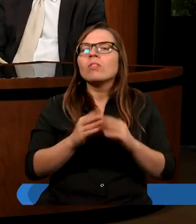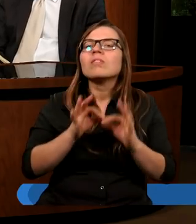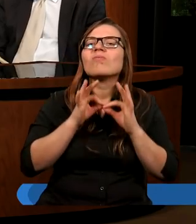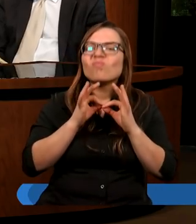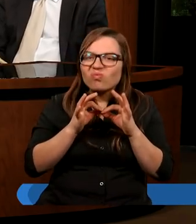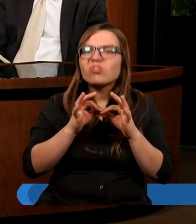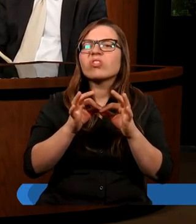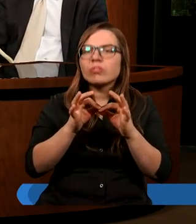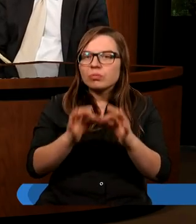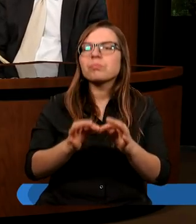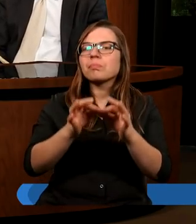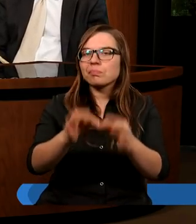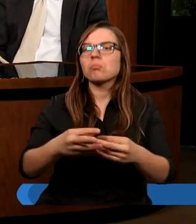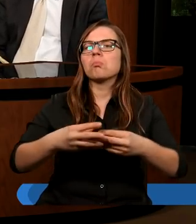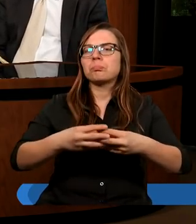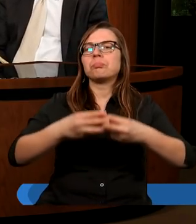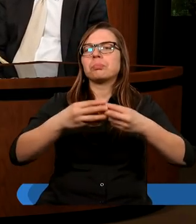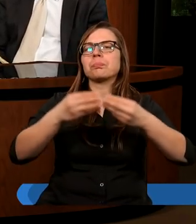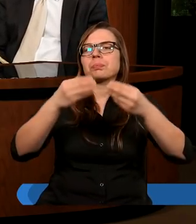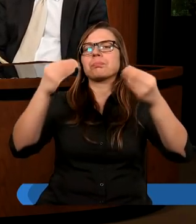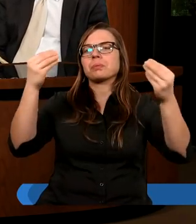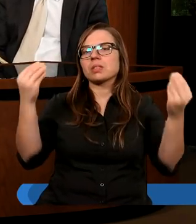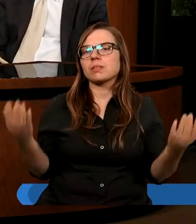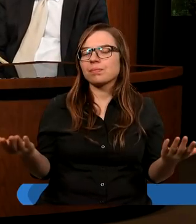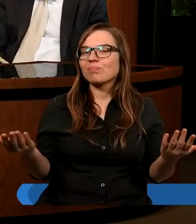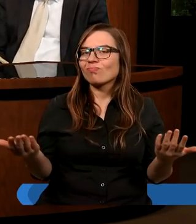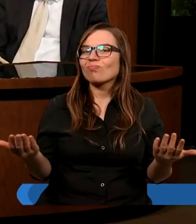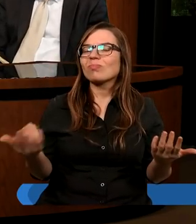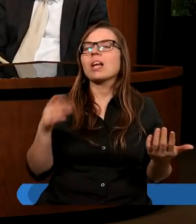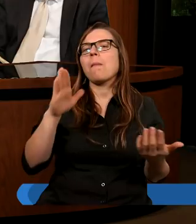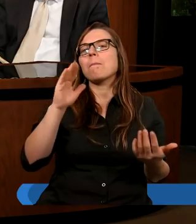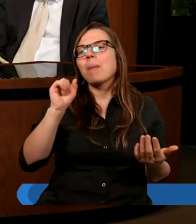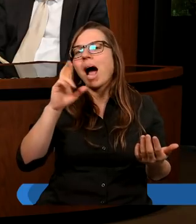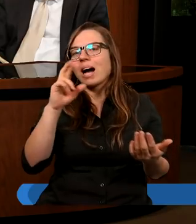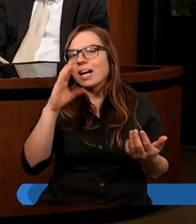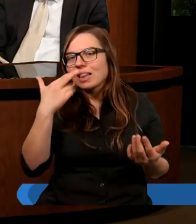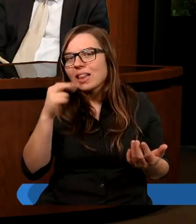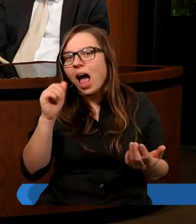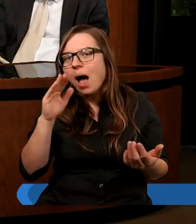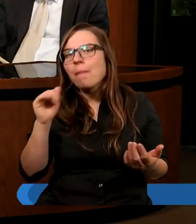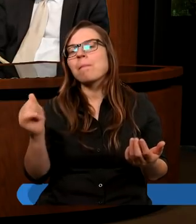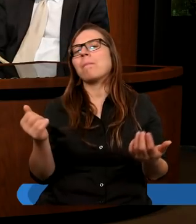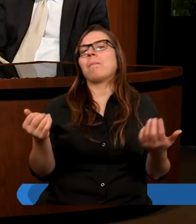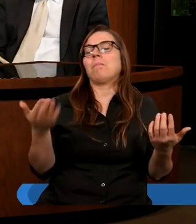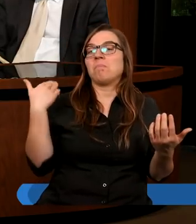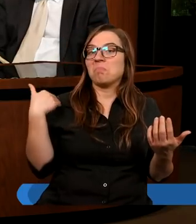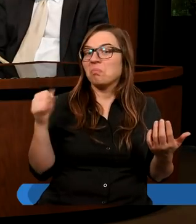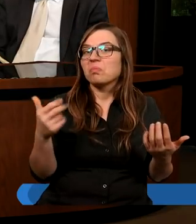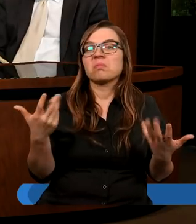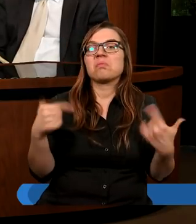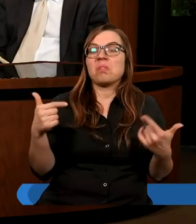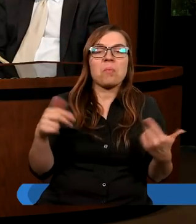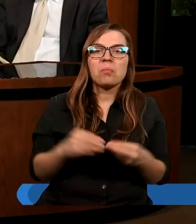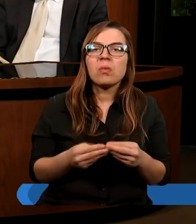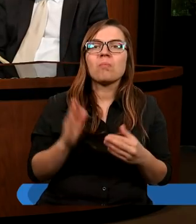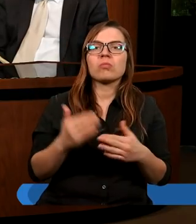narastał. Wpierw się pojawił Bardaba, nie było problemu. Potem się